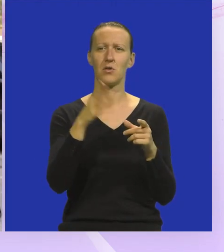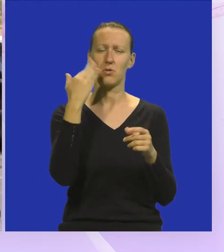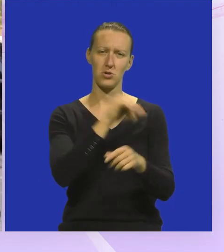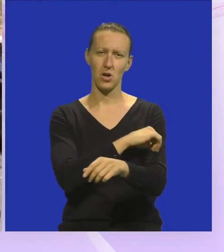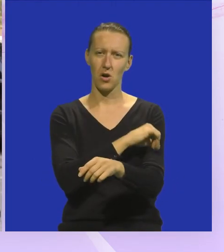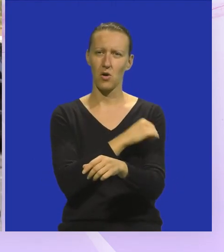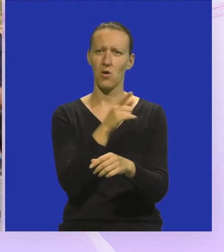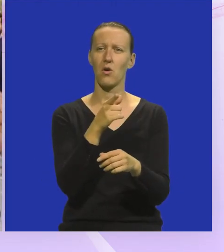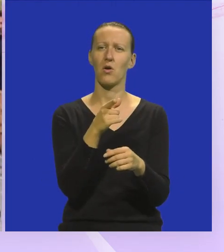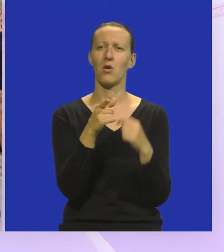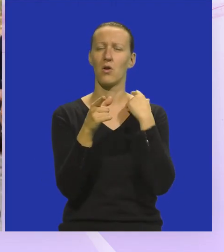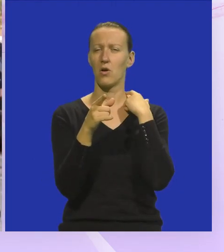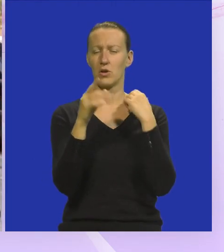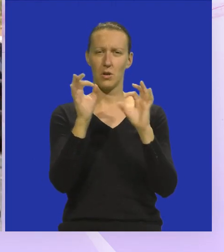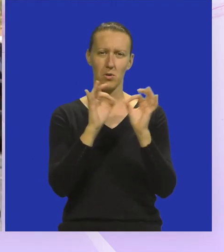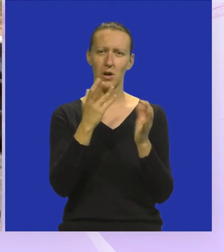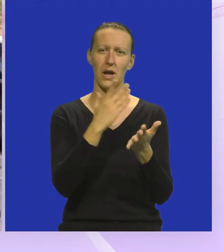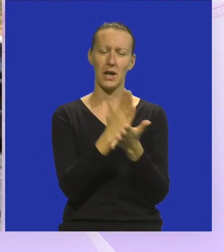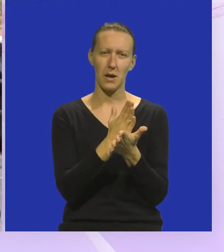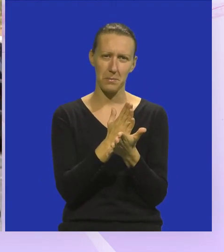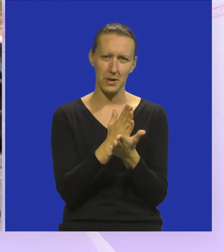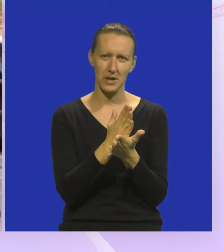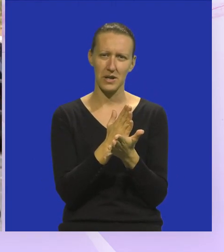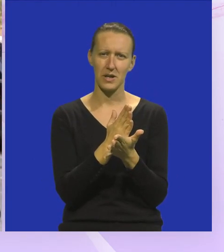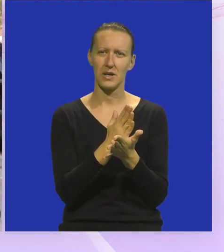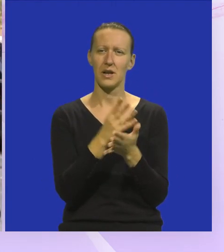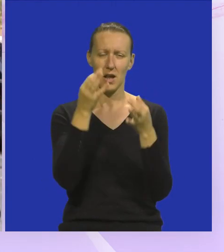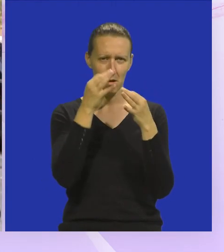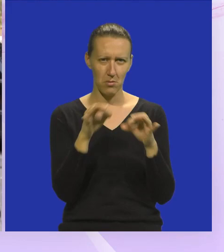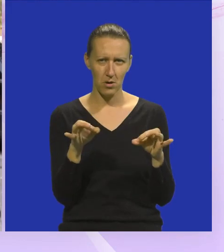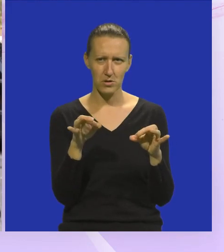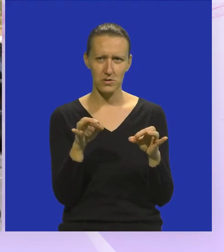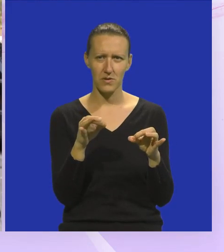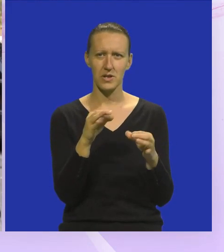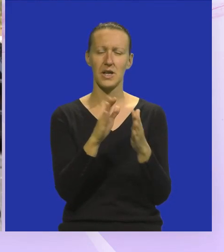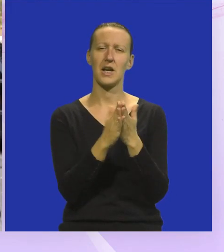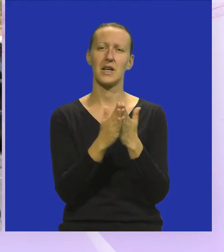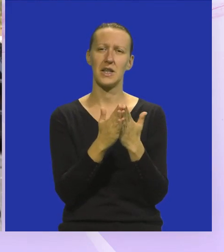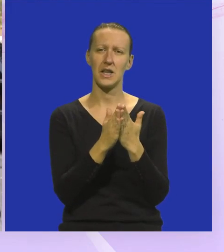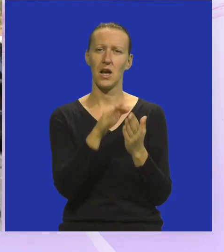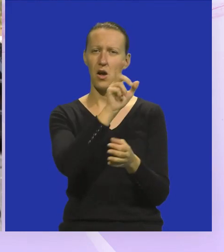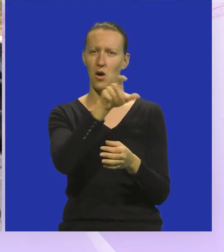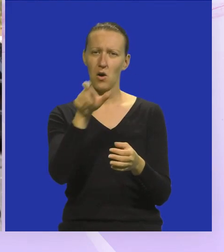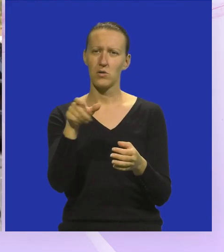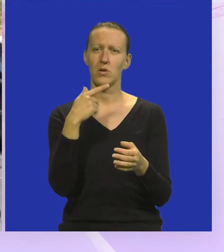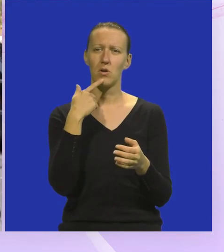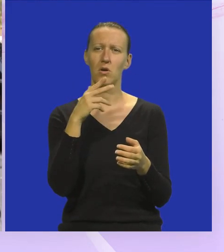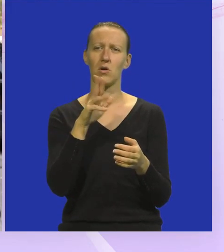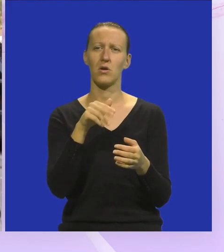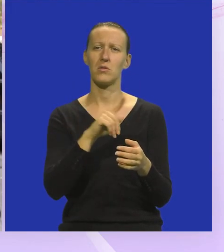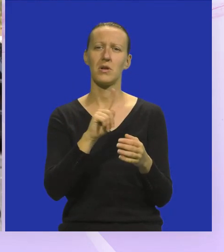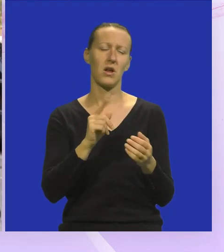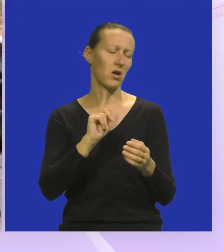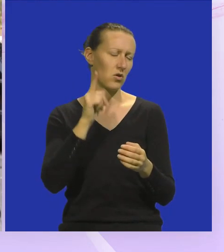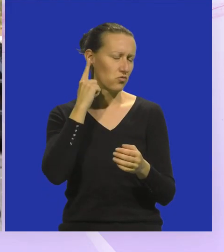prošlogodišnjeg projekta kada je bila posvećena slikovnica osobama koje mu ne